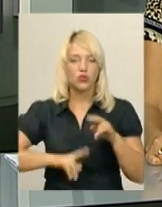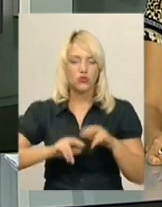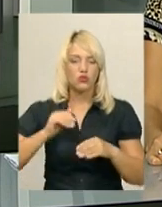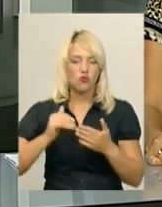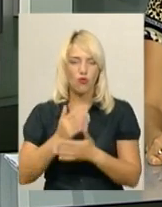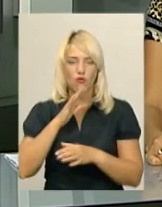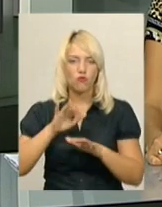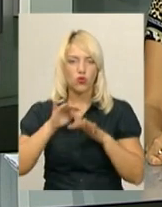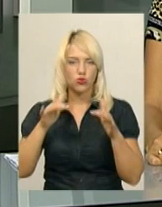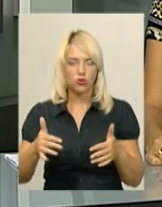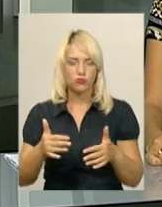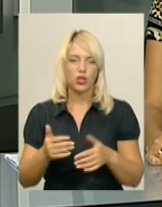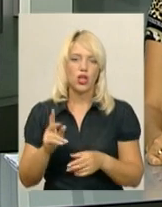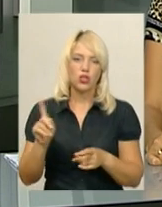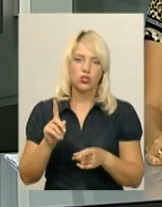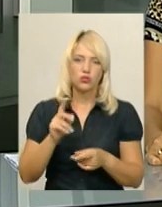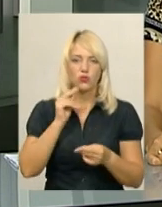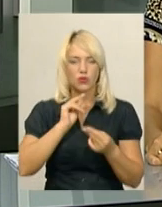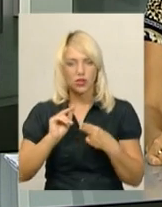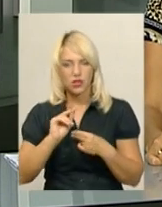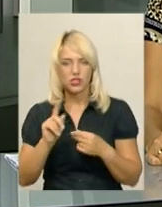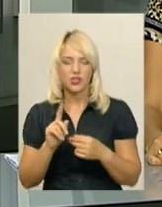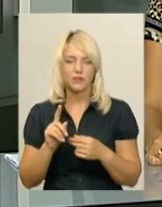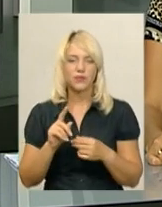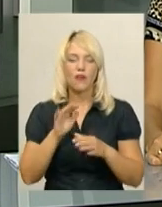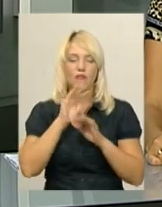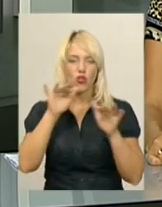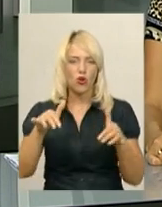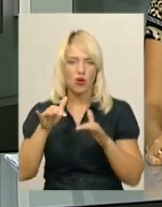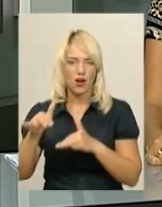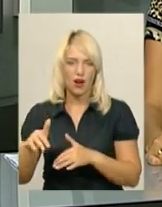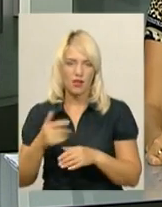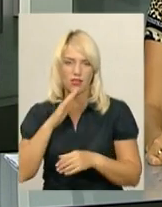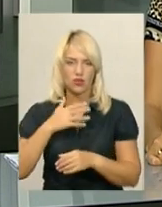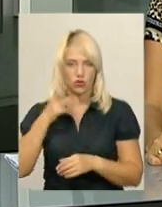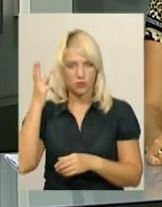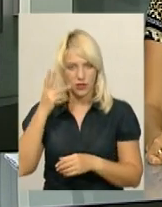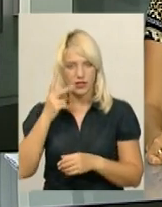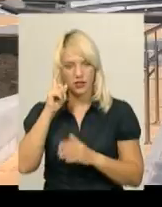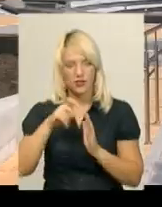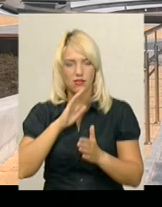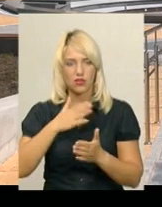чим йому поступаються, а чим перевершують інші водограї Хмельницького, дізнавалася Тетяна Ворожцова.